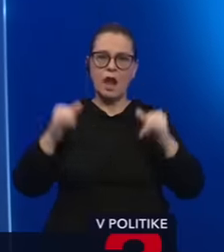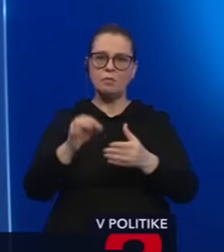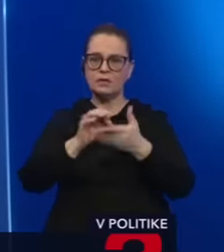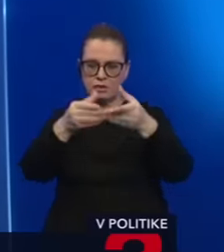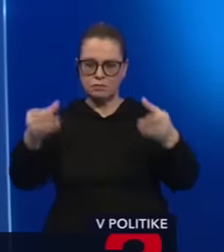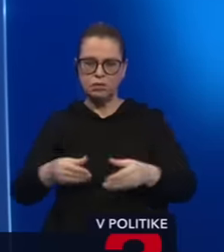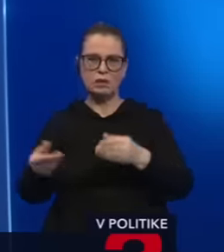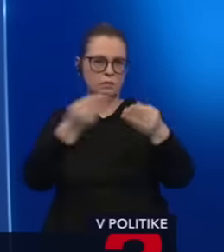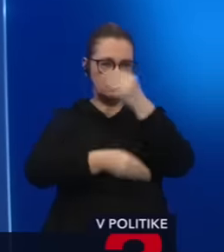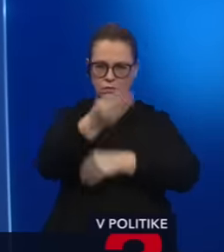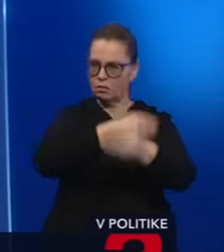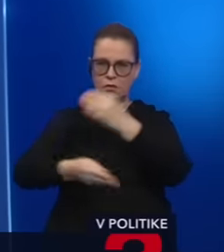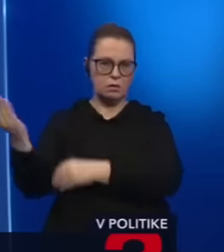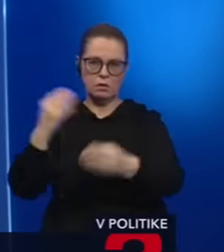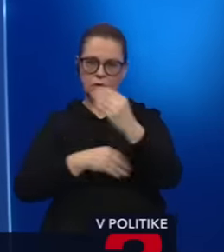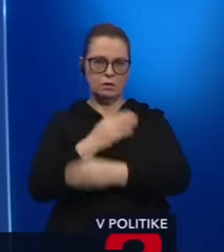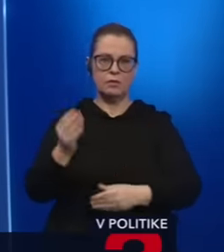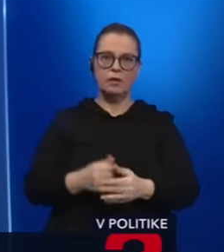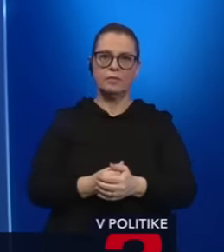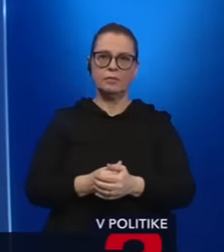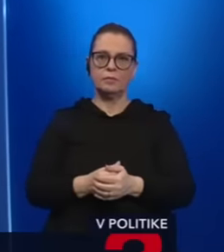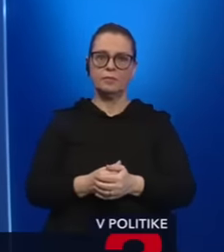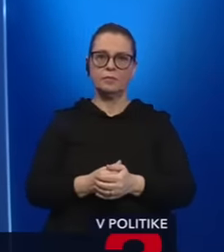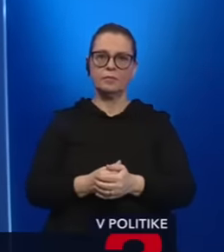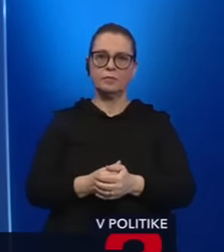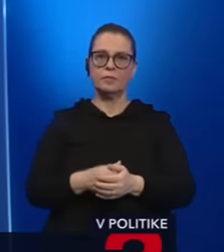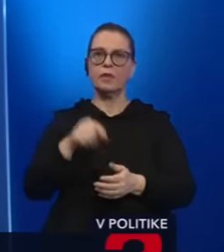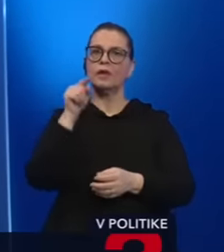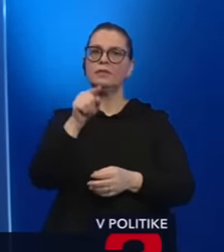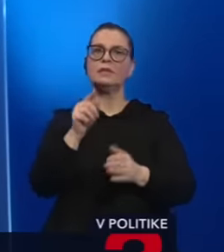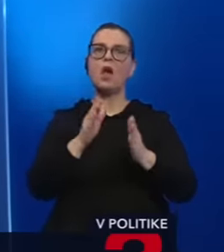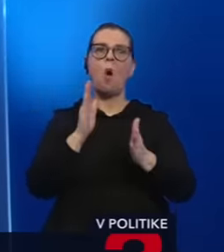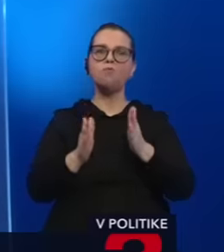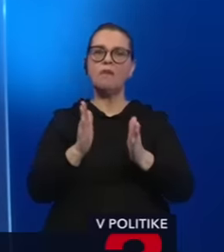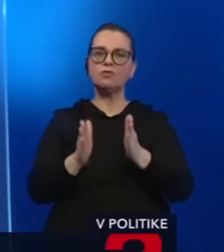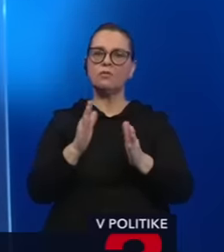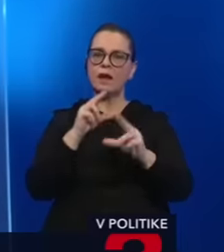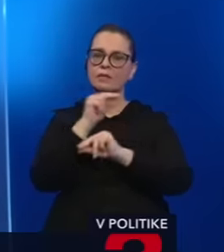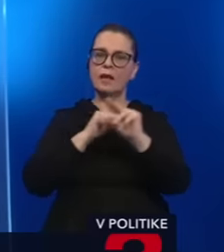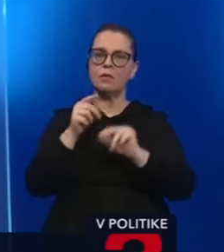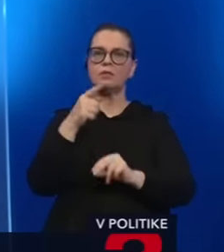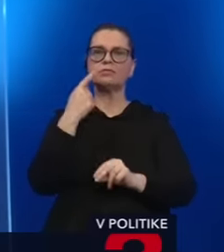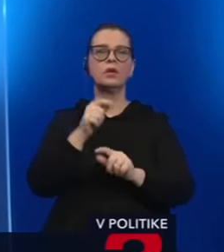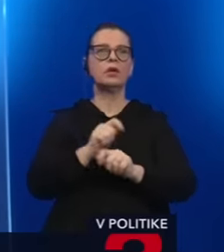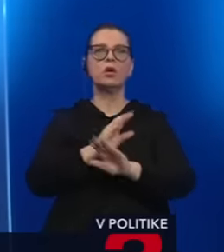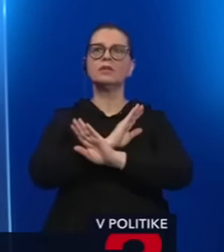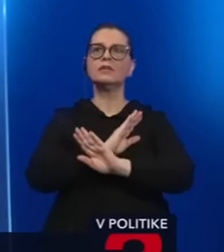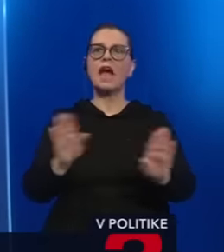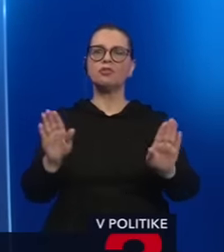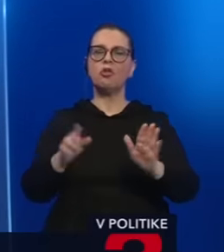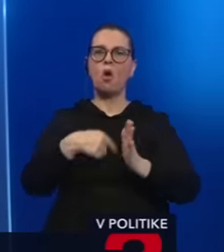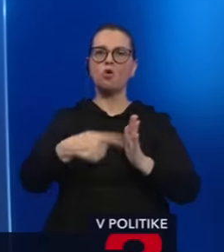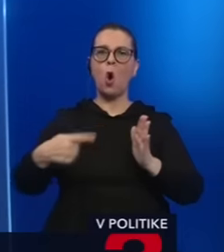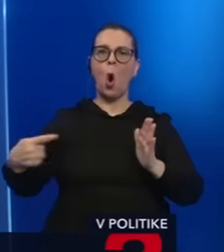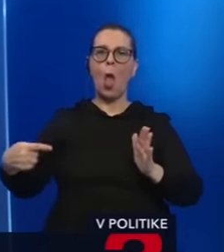to, že ste obmedzovali napríklad vy debatu, že ste rozhodli, že stačilo, a Boris Kolárna vtedy